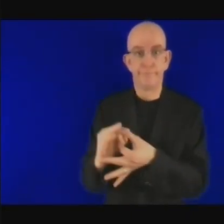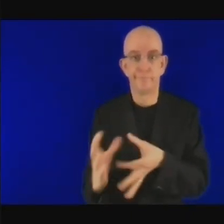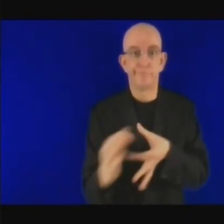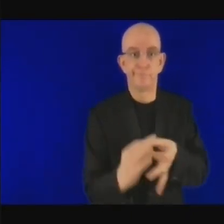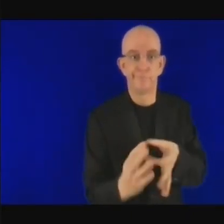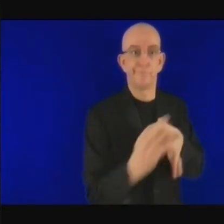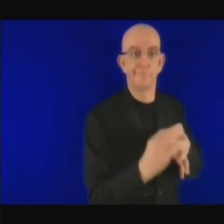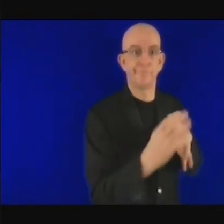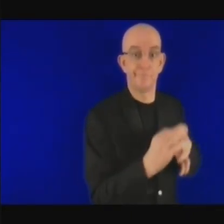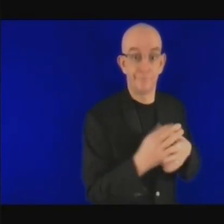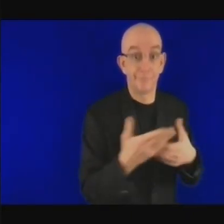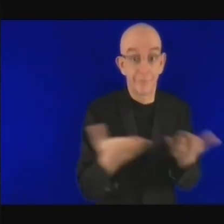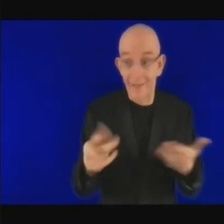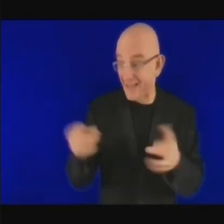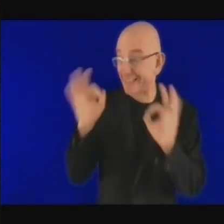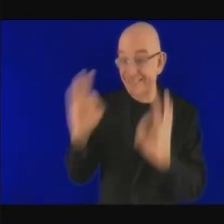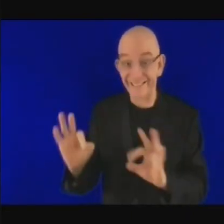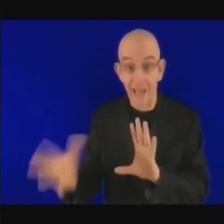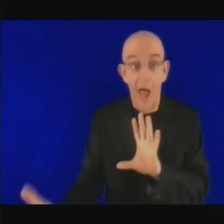lorsqu'ils décollent